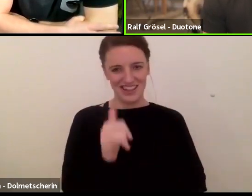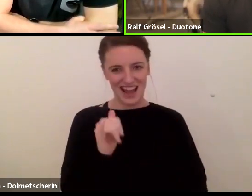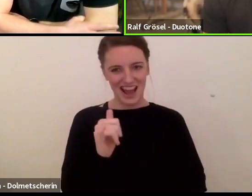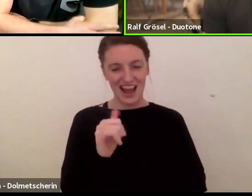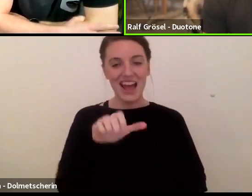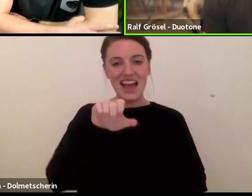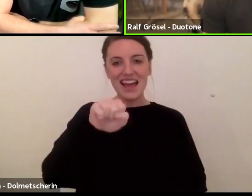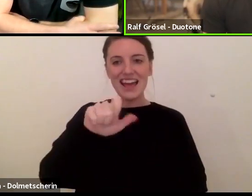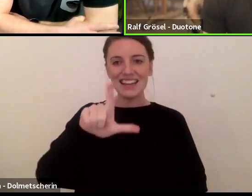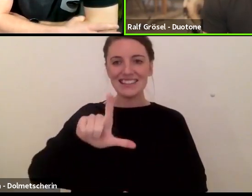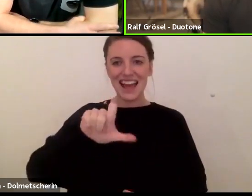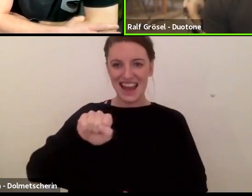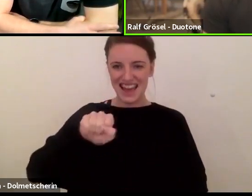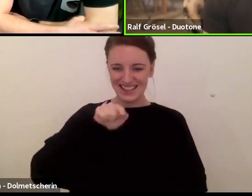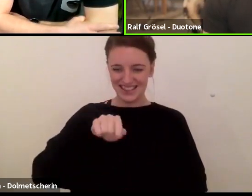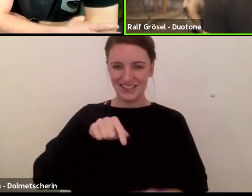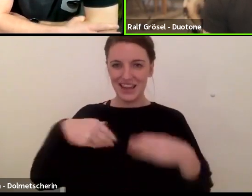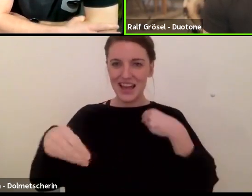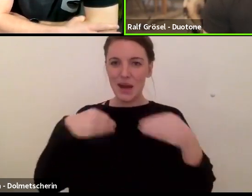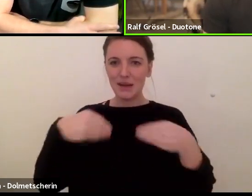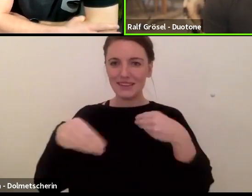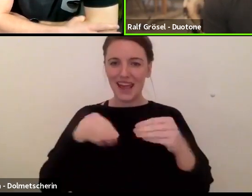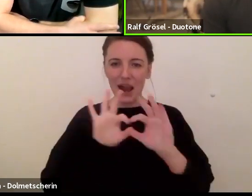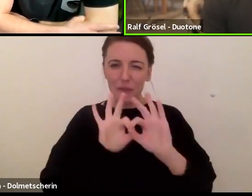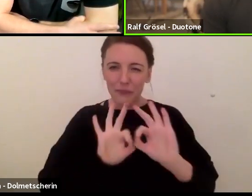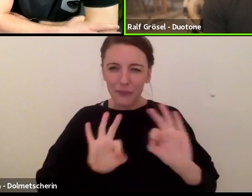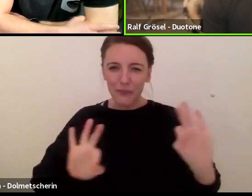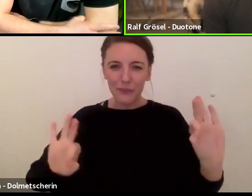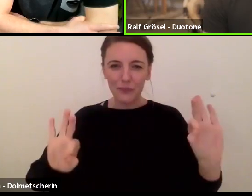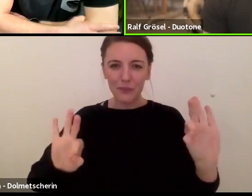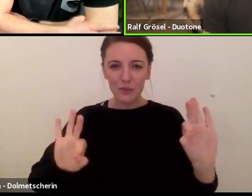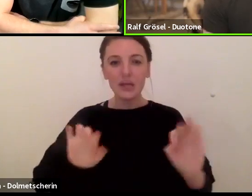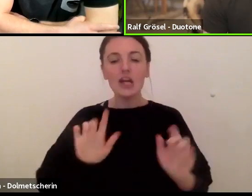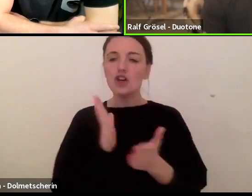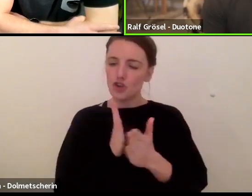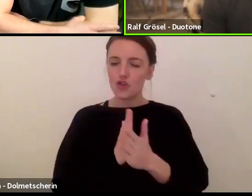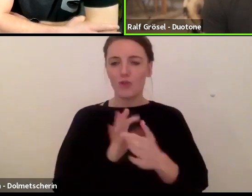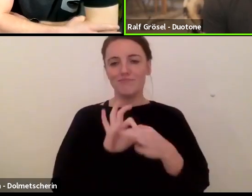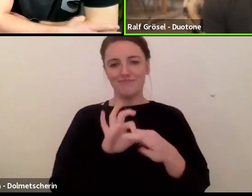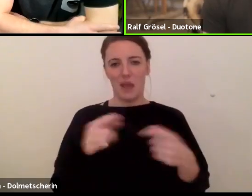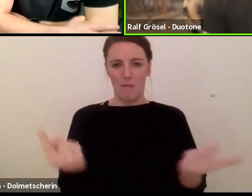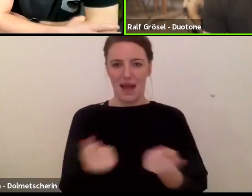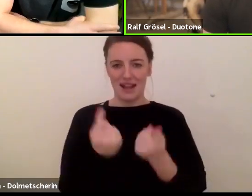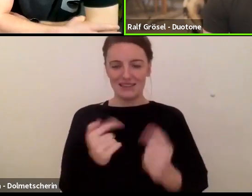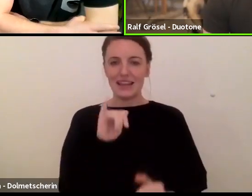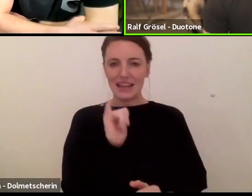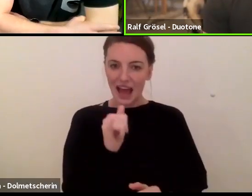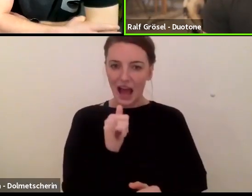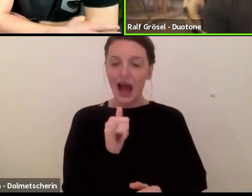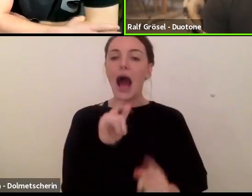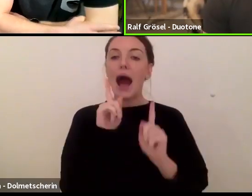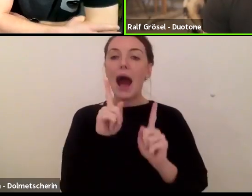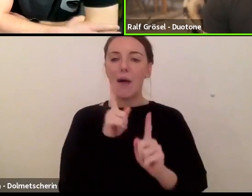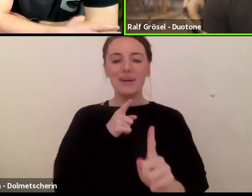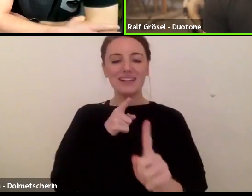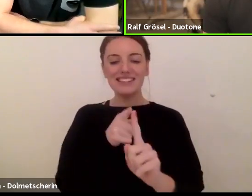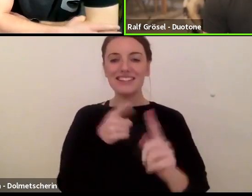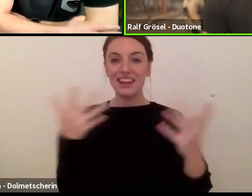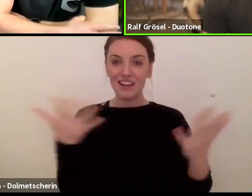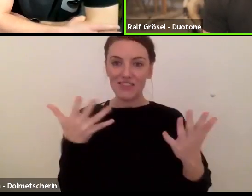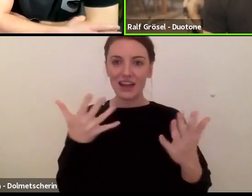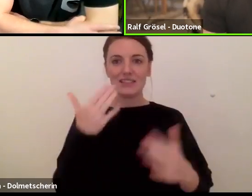dieses Material, also Strong, Light, Superior ist ja ein Marketing-Betrieg. Das heißt also, wir haben versucht, mehrere Aspekte